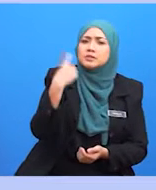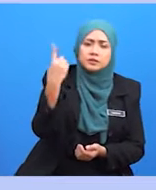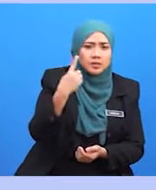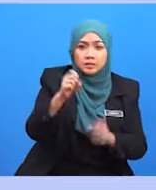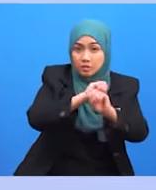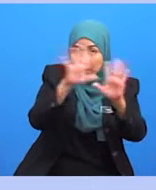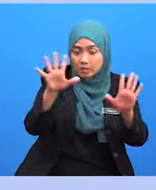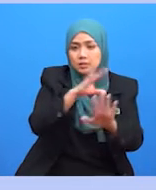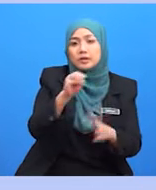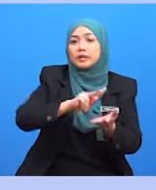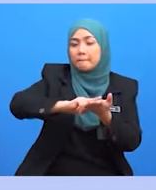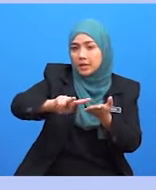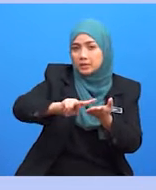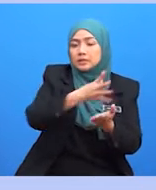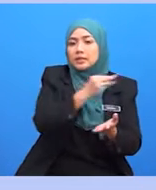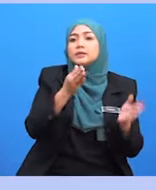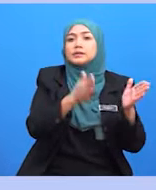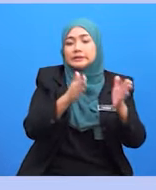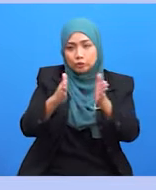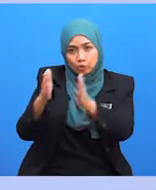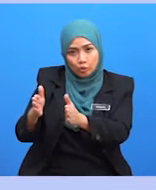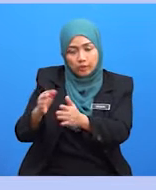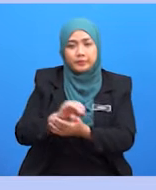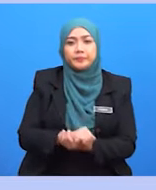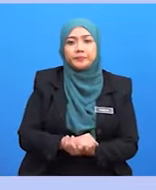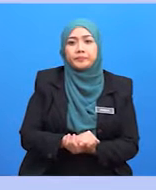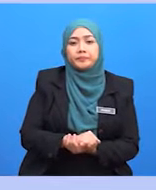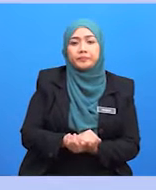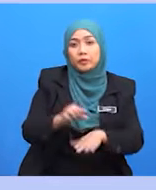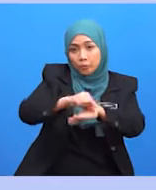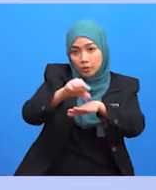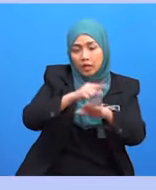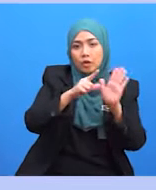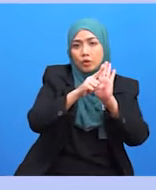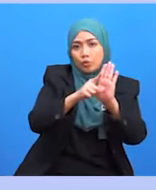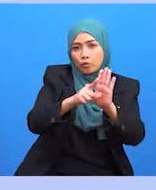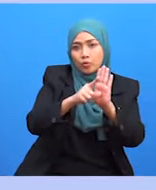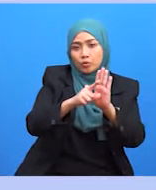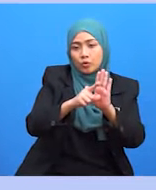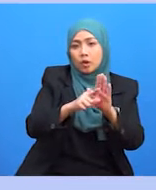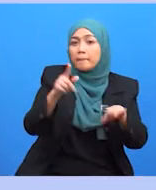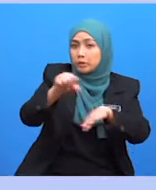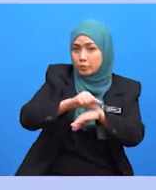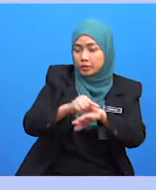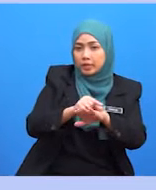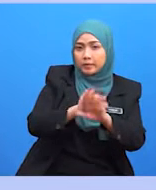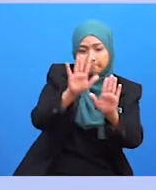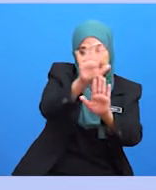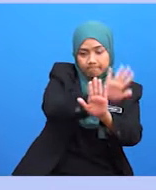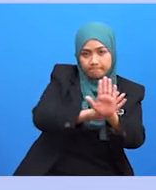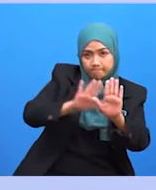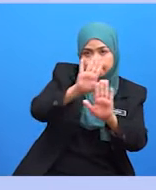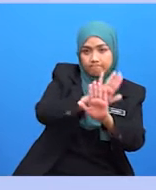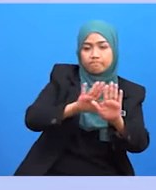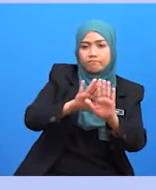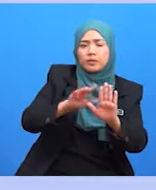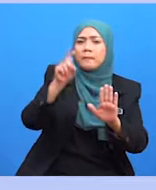jelas, kemas dan tersusun. Penggunaan logo terhadap warna latar belakang seperti yang dinyatakan di